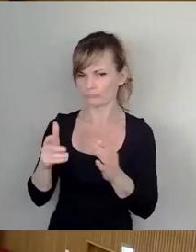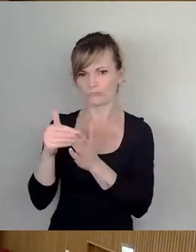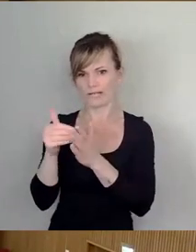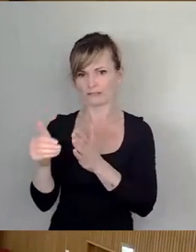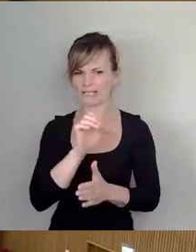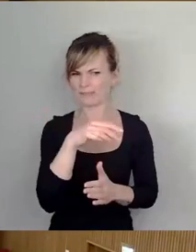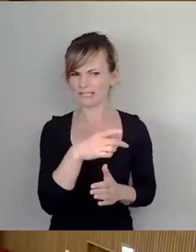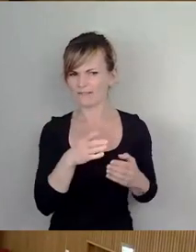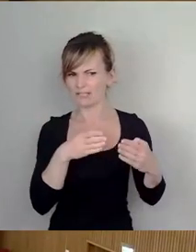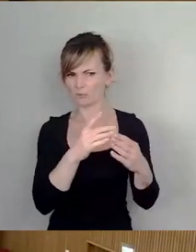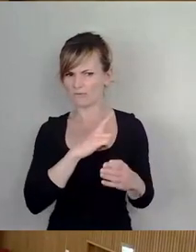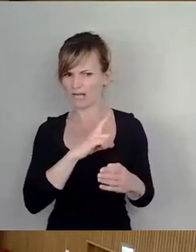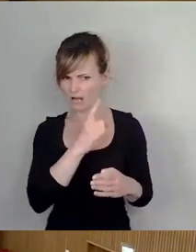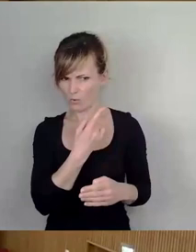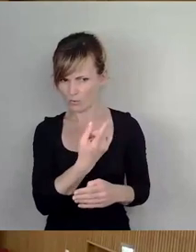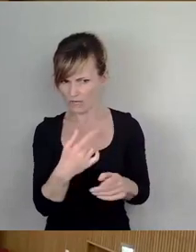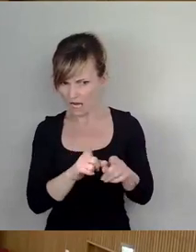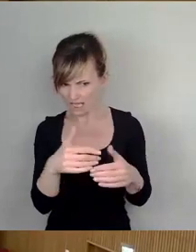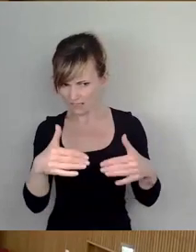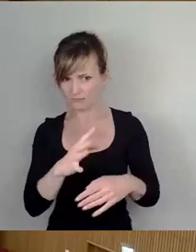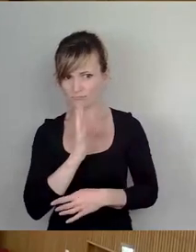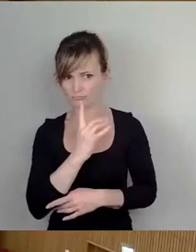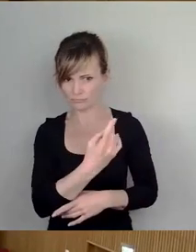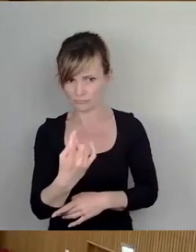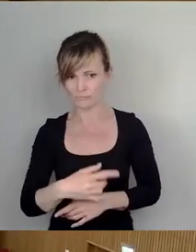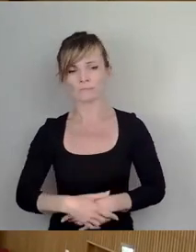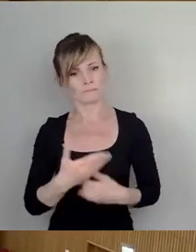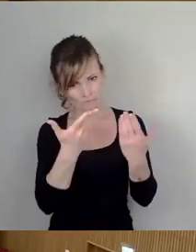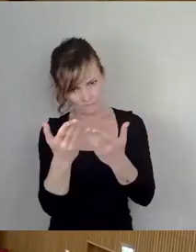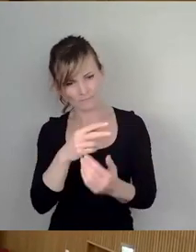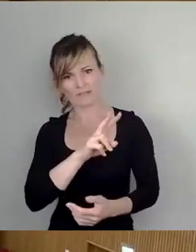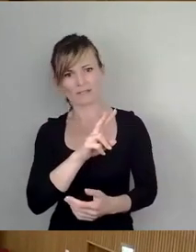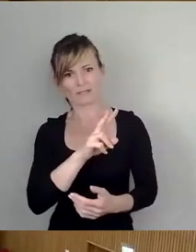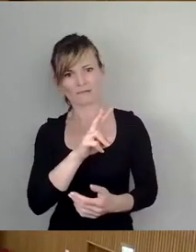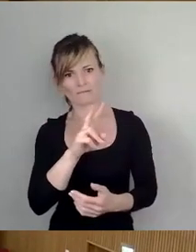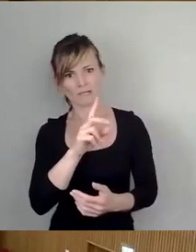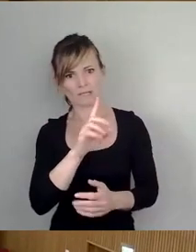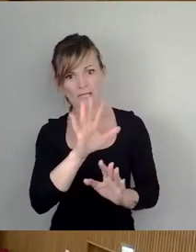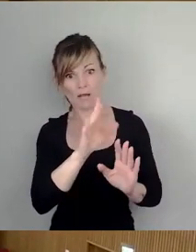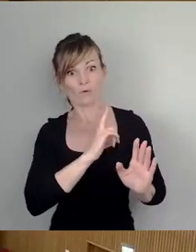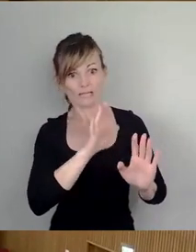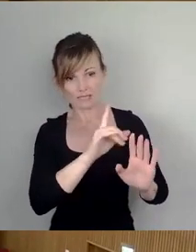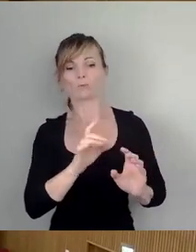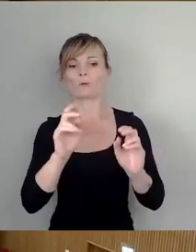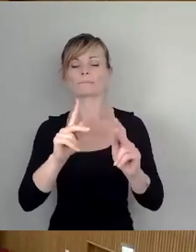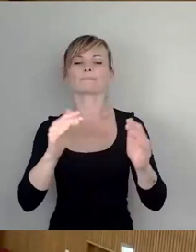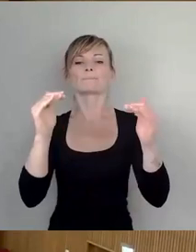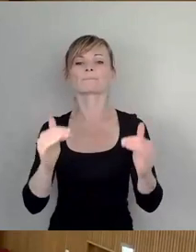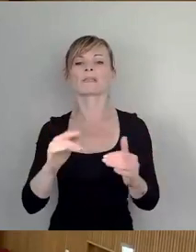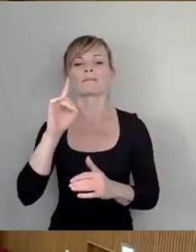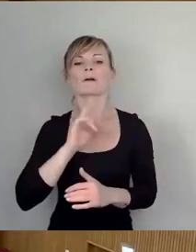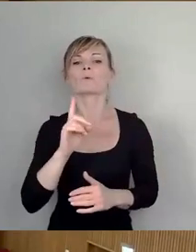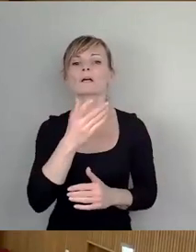oder gleich reden? Dann Vincent Drews. Ach nee, auch warten. Dann Frau Dagen,